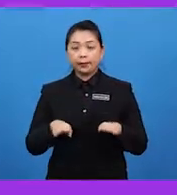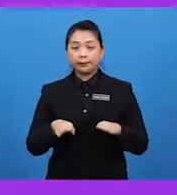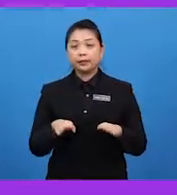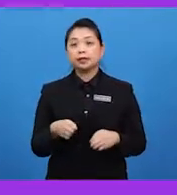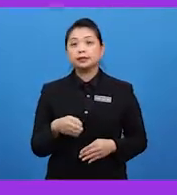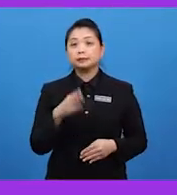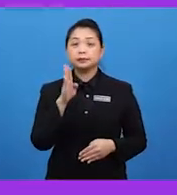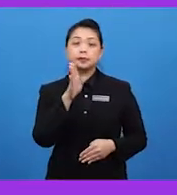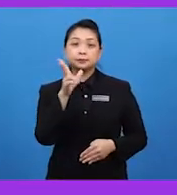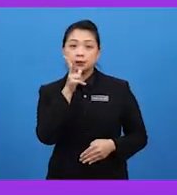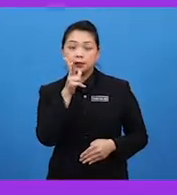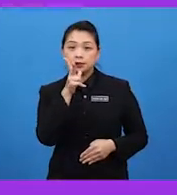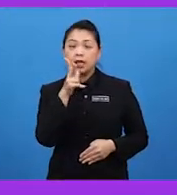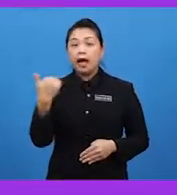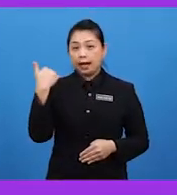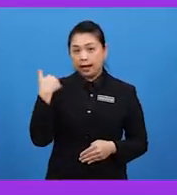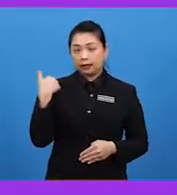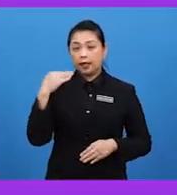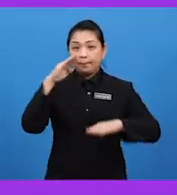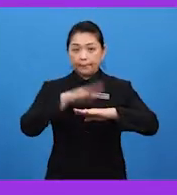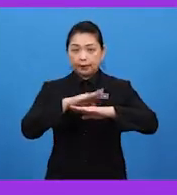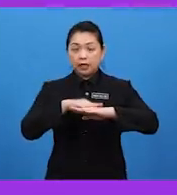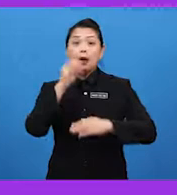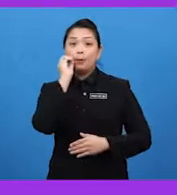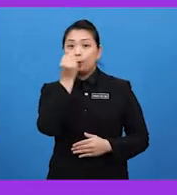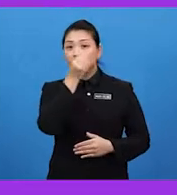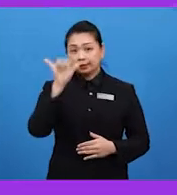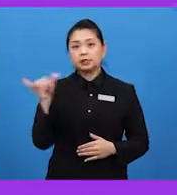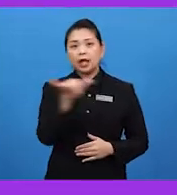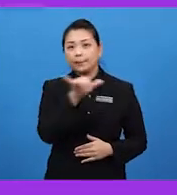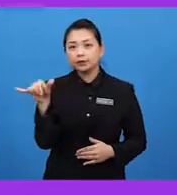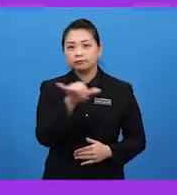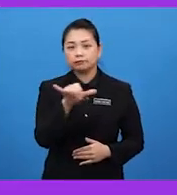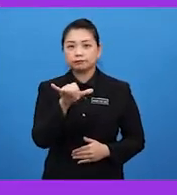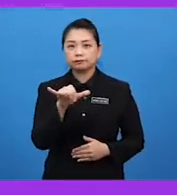organ pembiakan betina terdapat pada bunga yang sama.